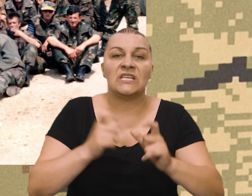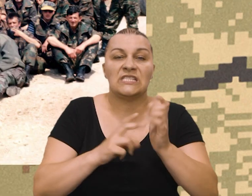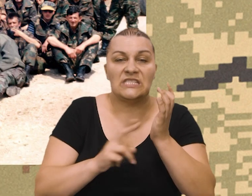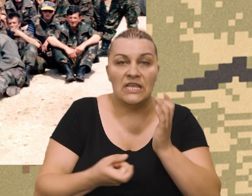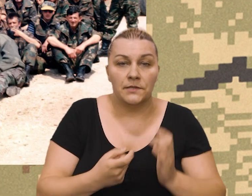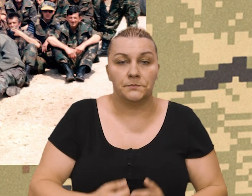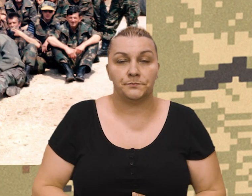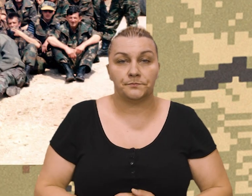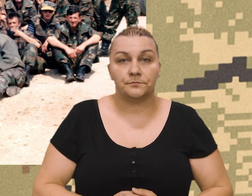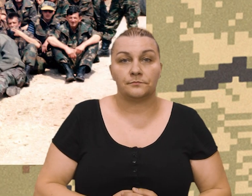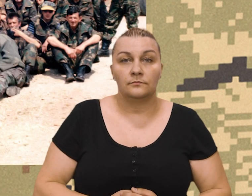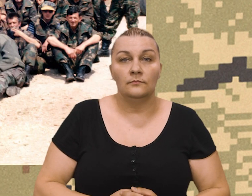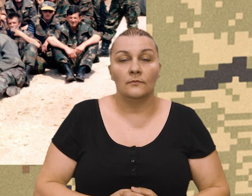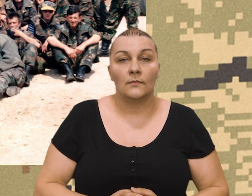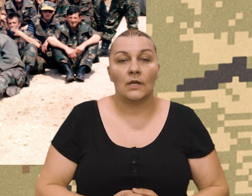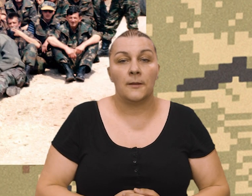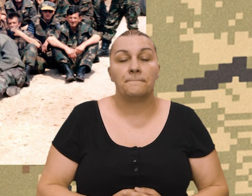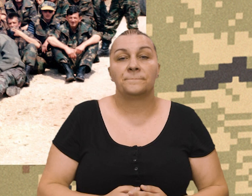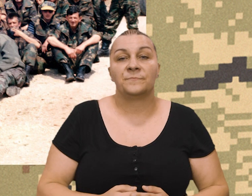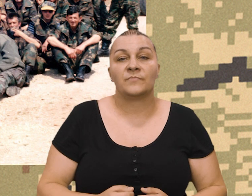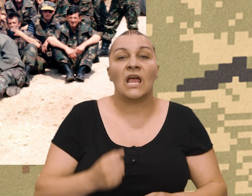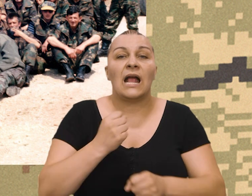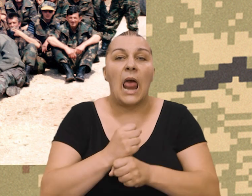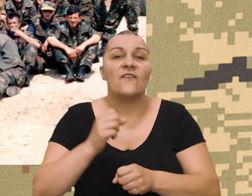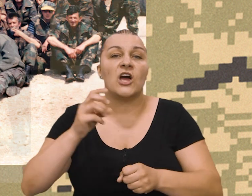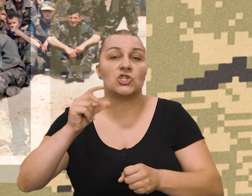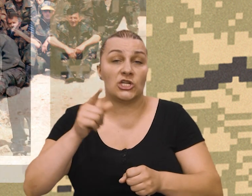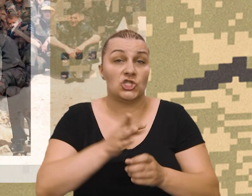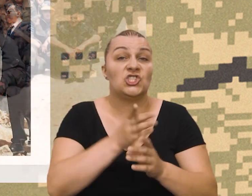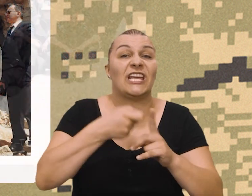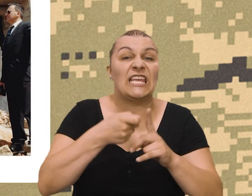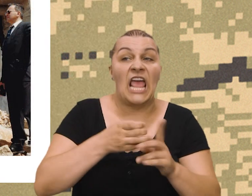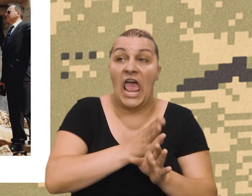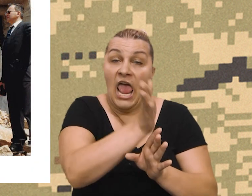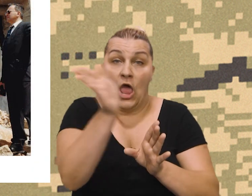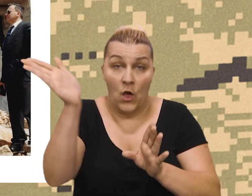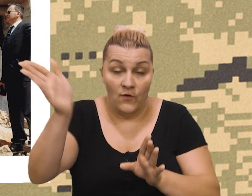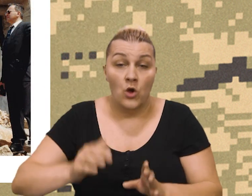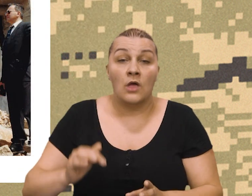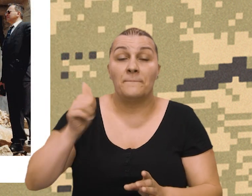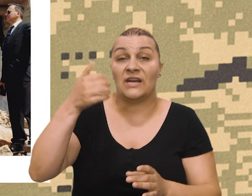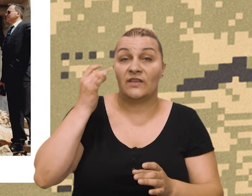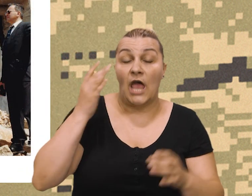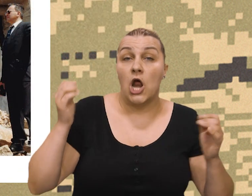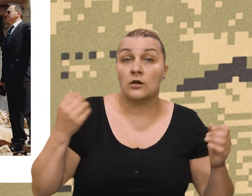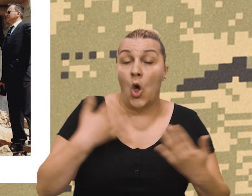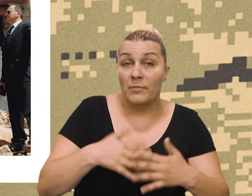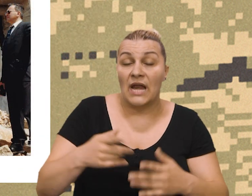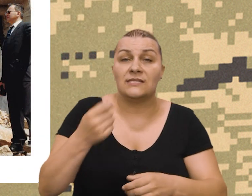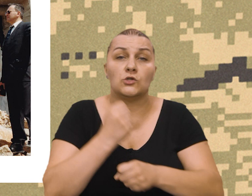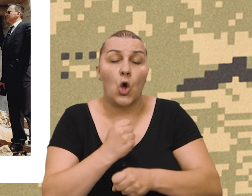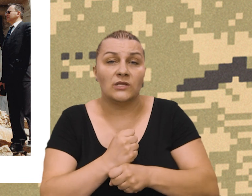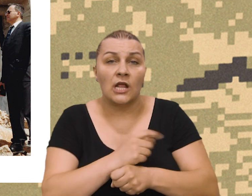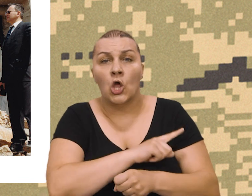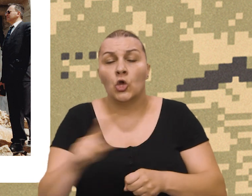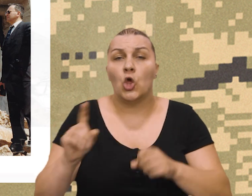pravce Moništa kvartir Glavaš Veližić i Kijevo prvi dan operacije se